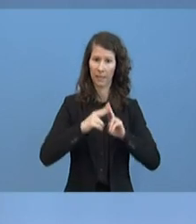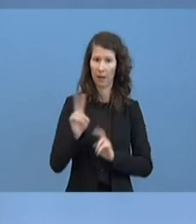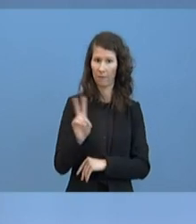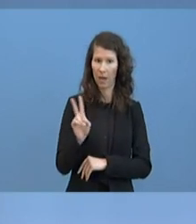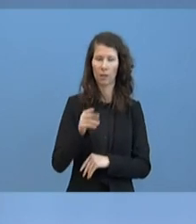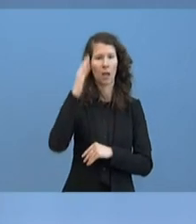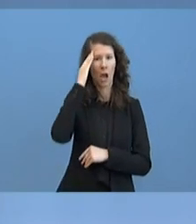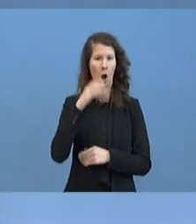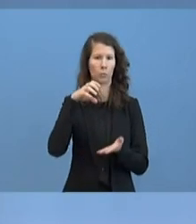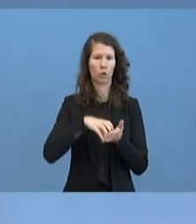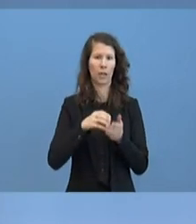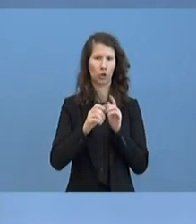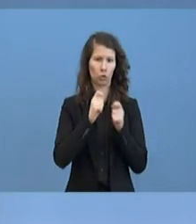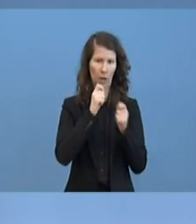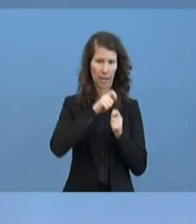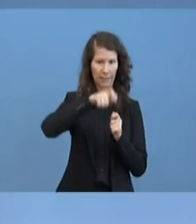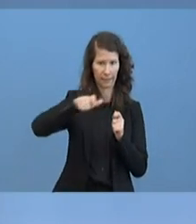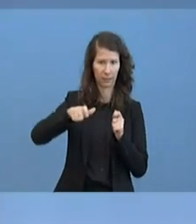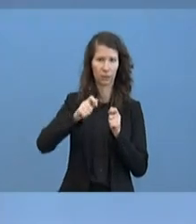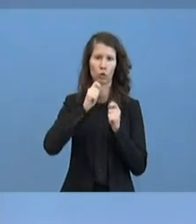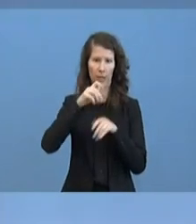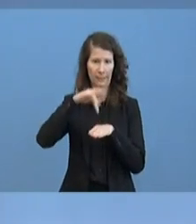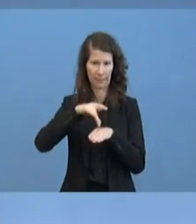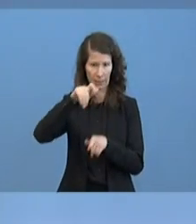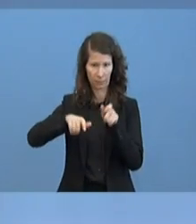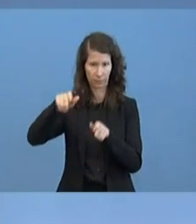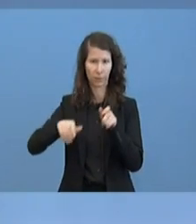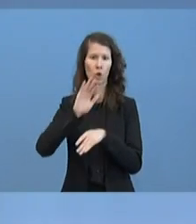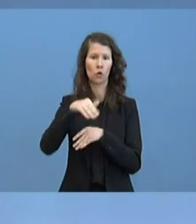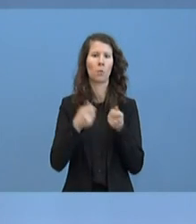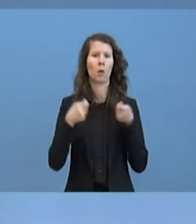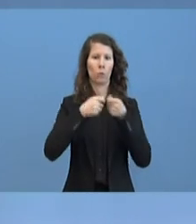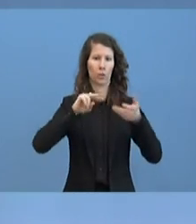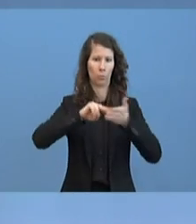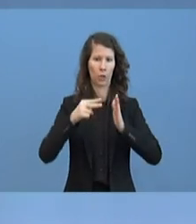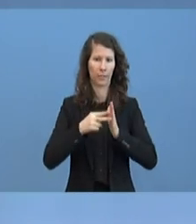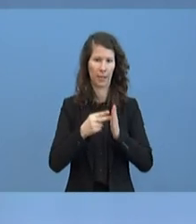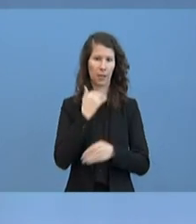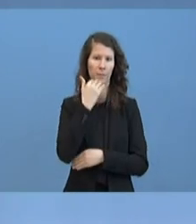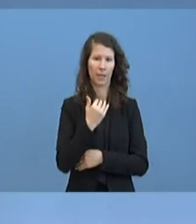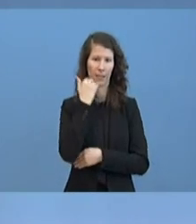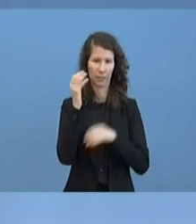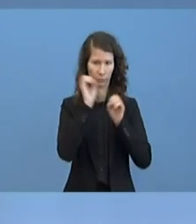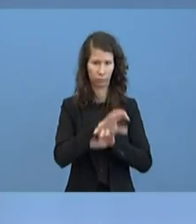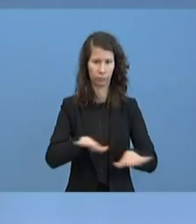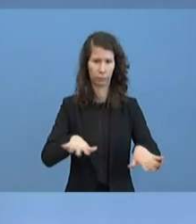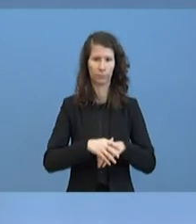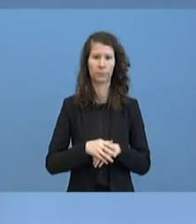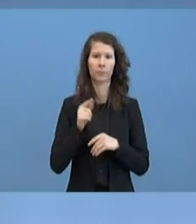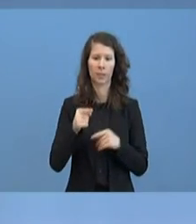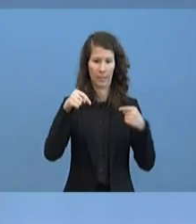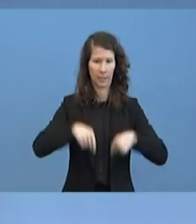Hauptstadtjournalistinnen und Hauptstadtjournalisten, die über Bundespolitik berichten. Fragerecht hier in der